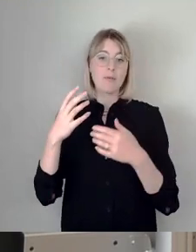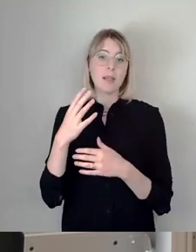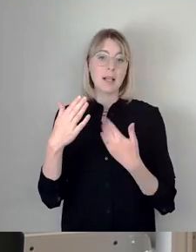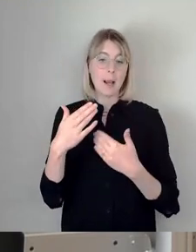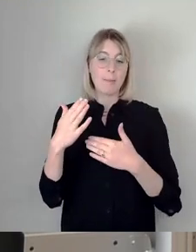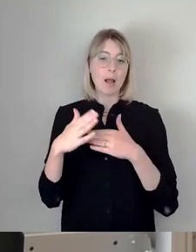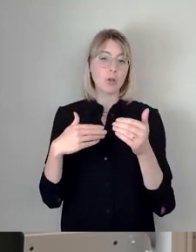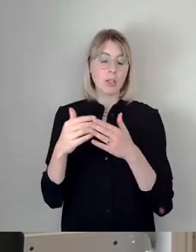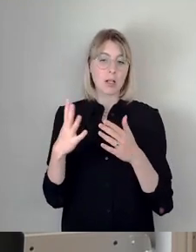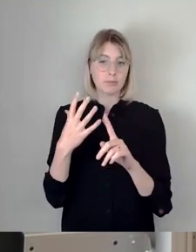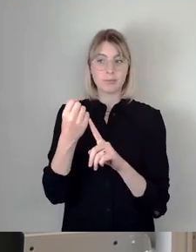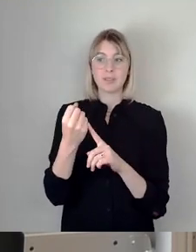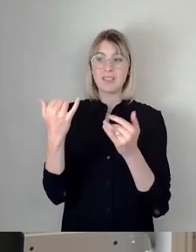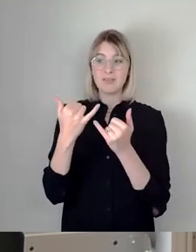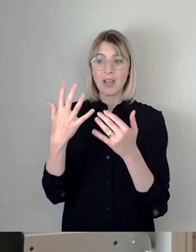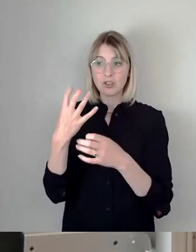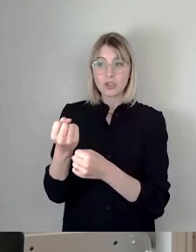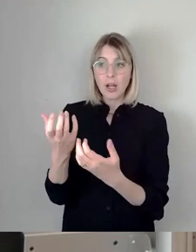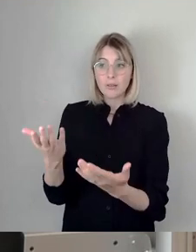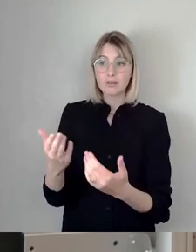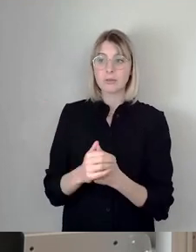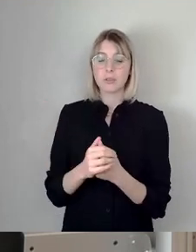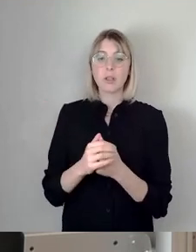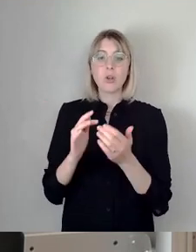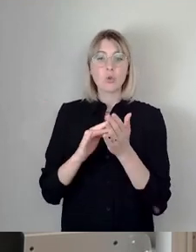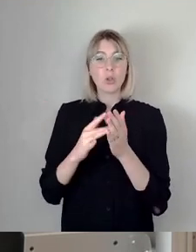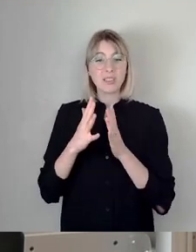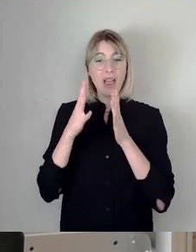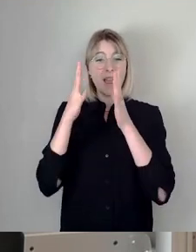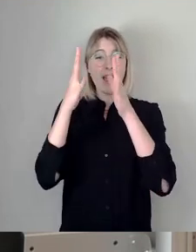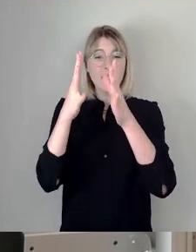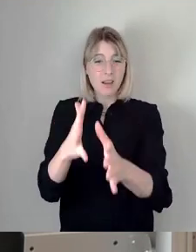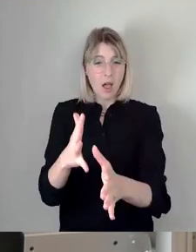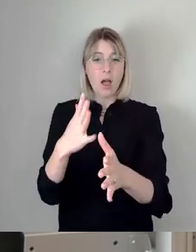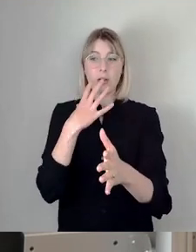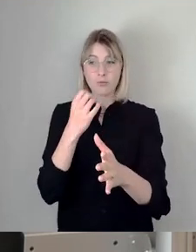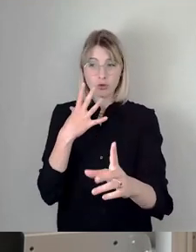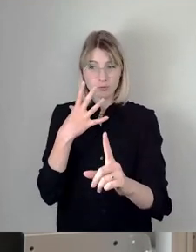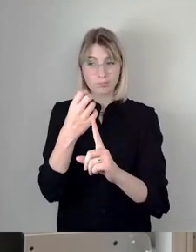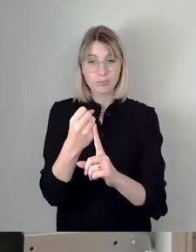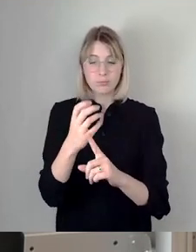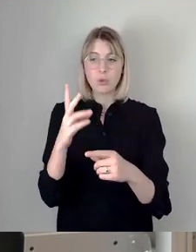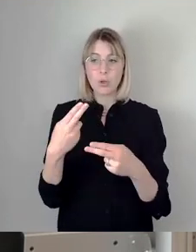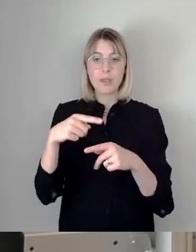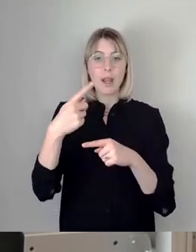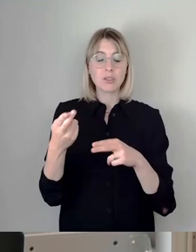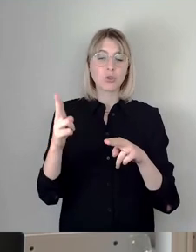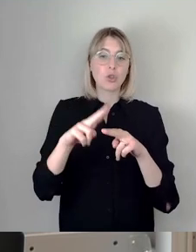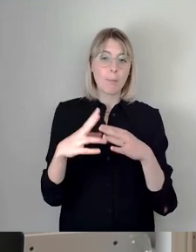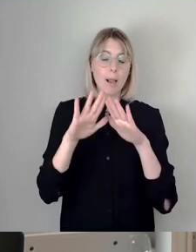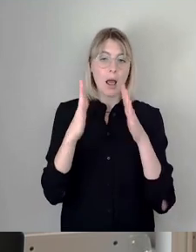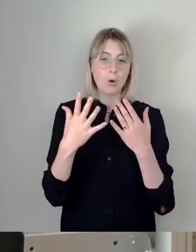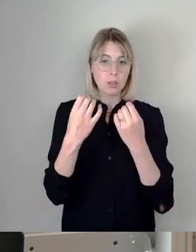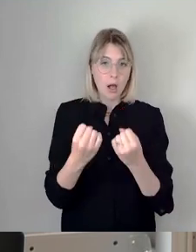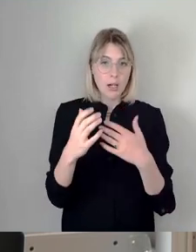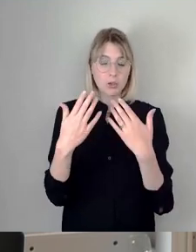schaffen möchte. Denn wenn man das bis in zehn Jahren schaffen möchte, möchte man mal im nächsten Doppelhaushalt und in der Mittelfristplanung die Hälfte